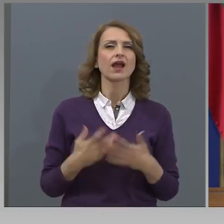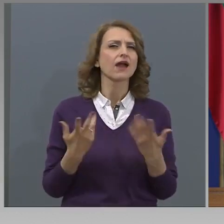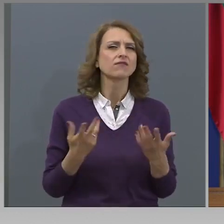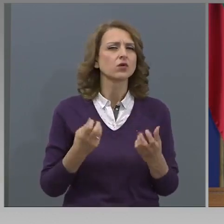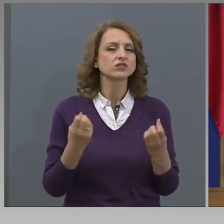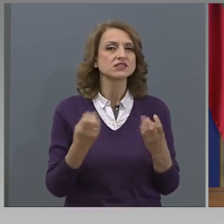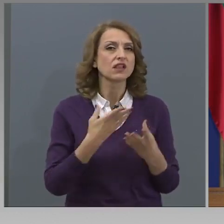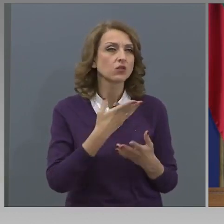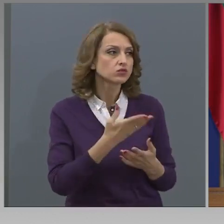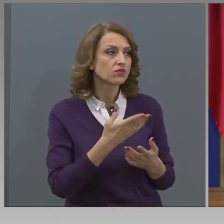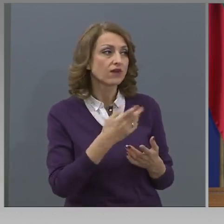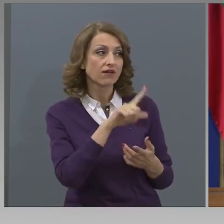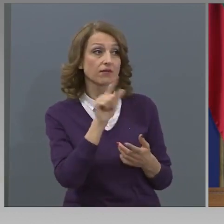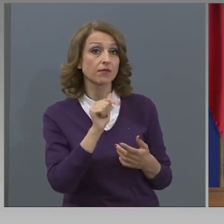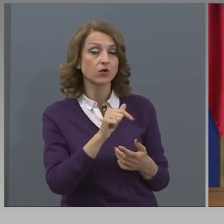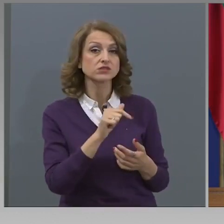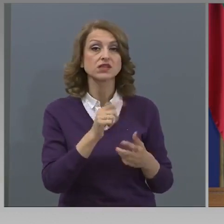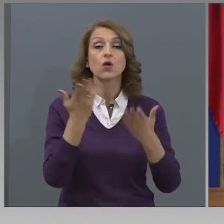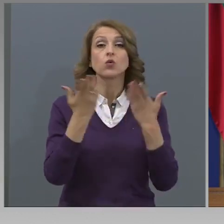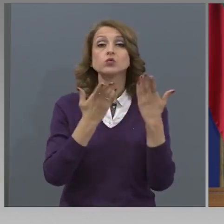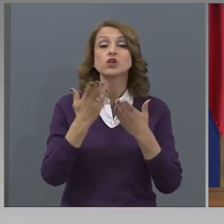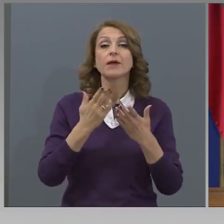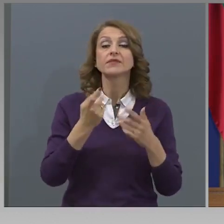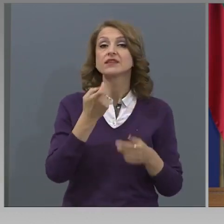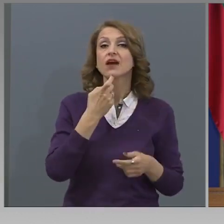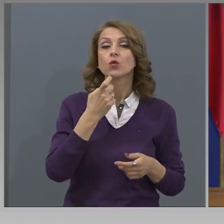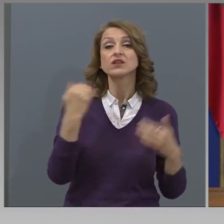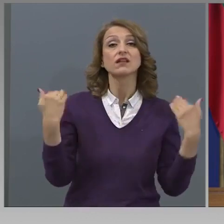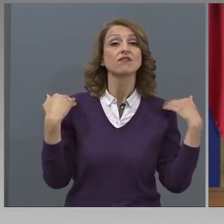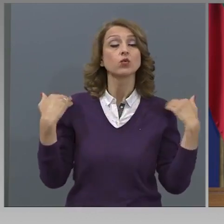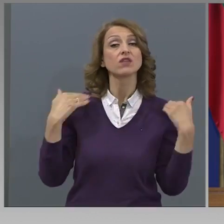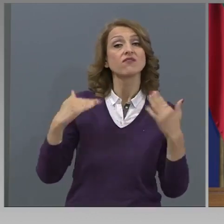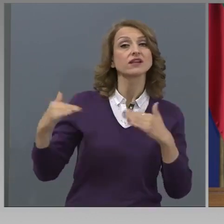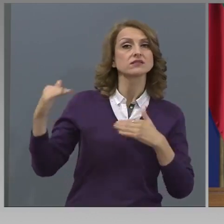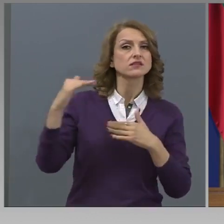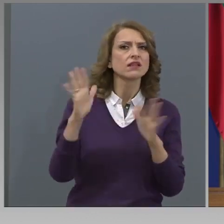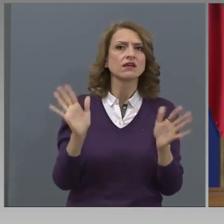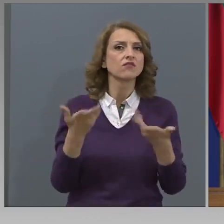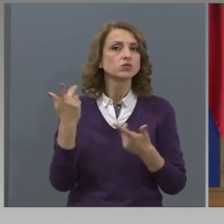Какво се случва с учебната година в вузовете? Каква е ситуацията пък там?